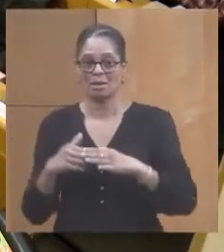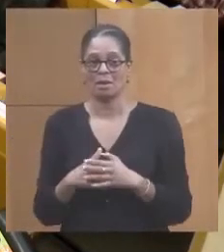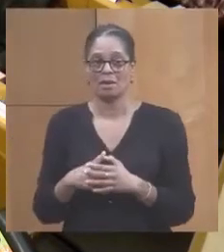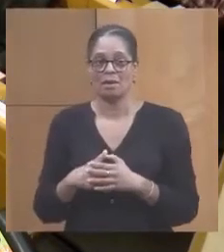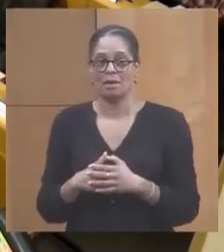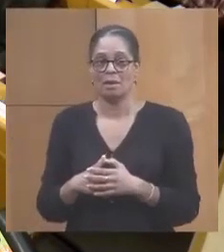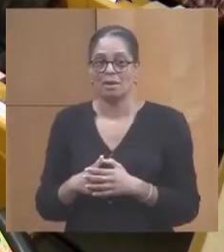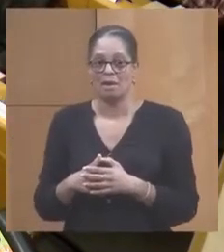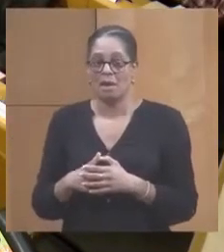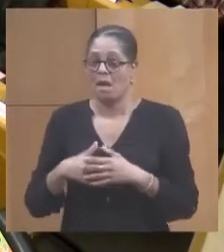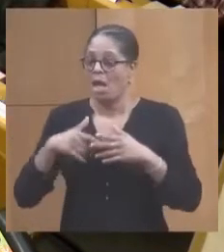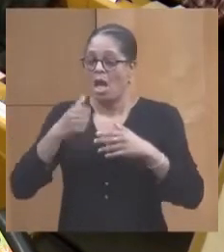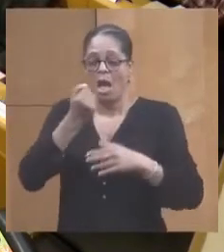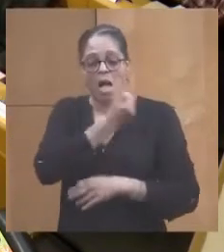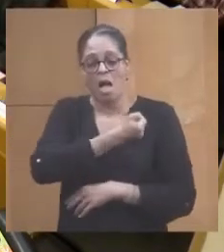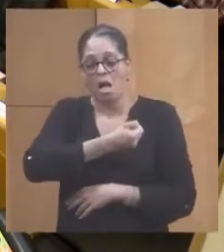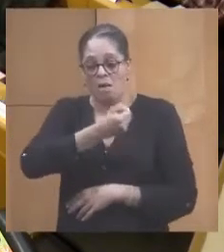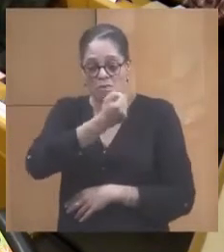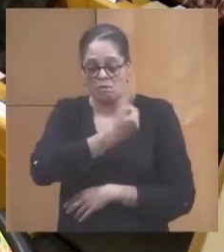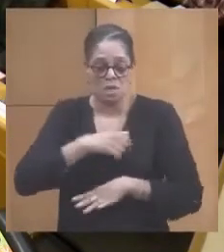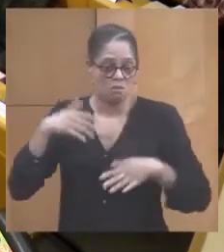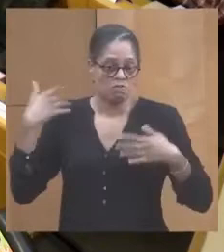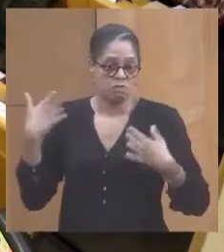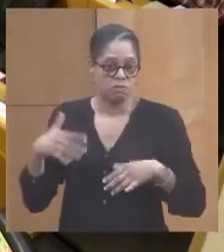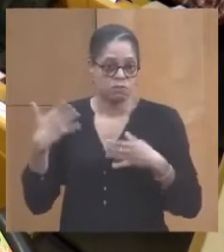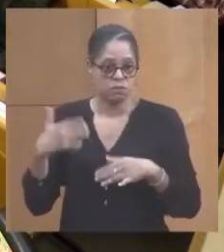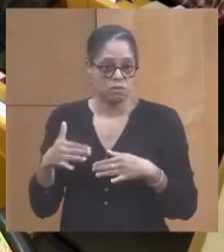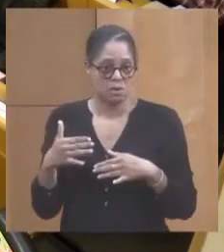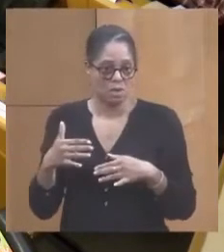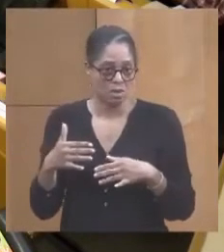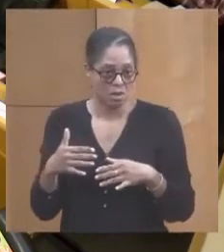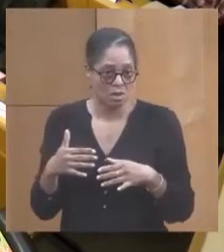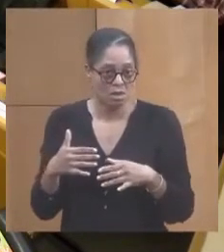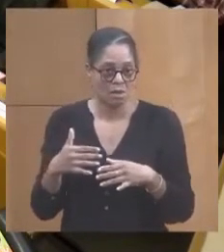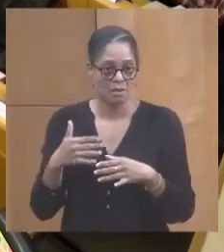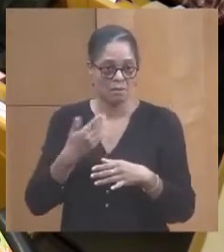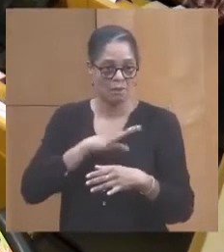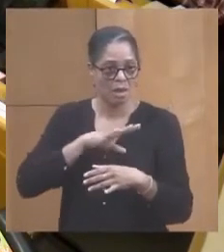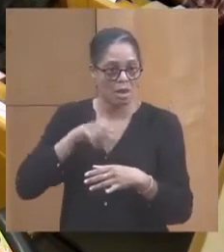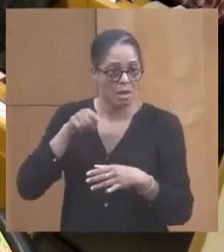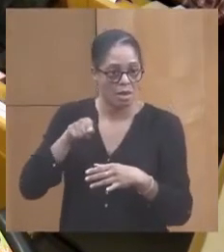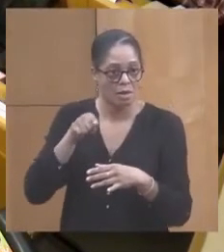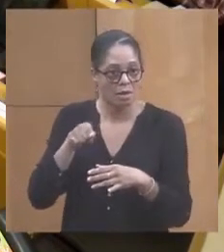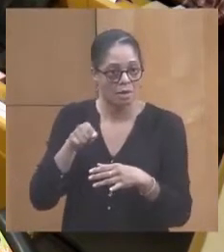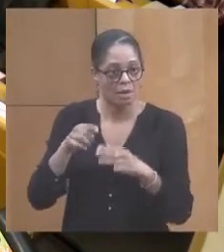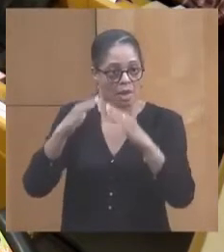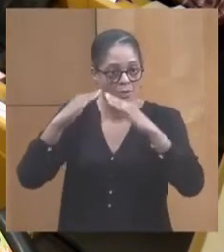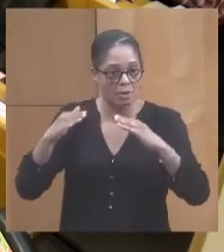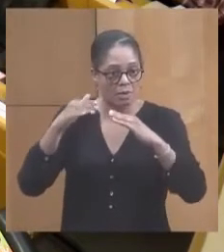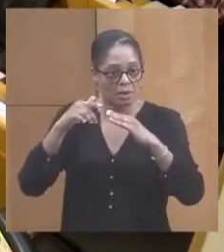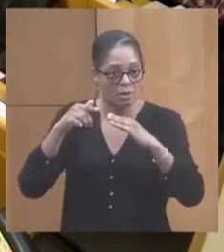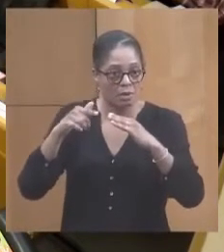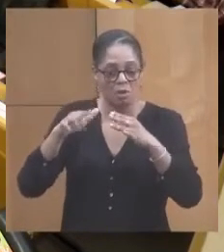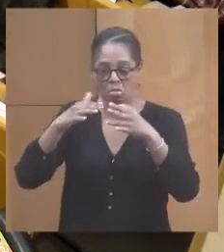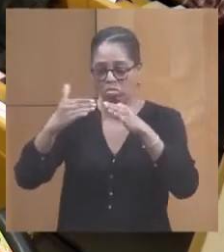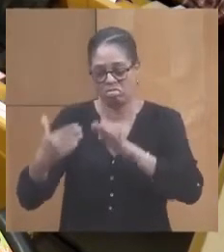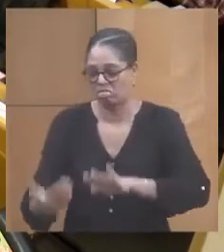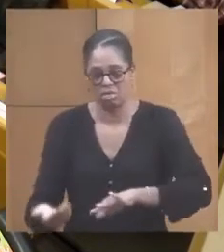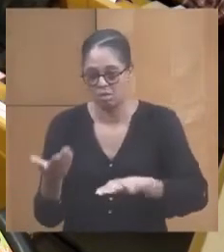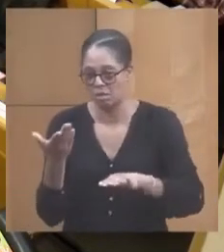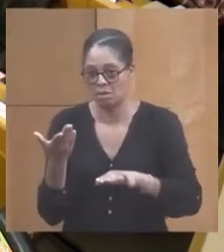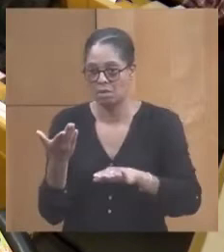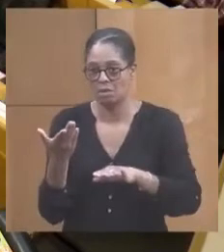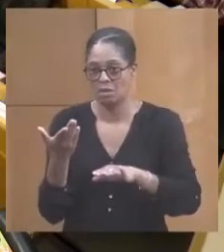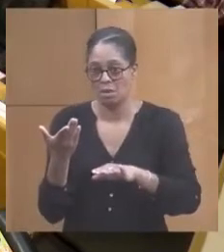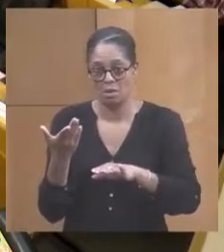avec forte dégradation par le thermitage. C'est-à-dire que ces abris sont complètement en wind. Il me